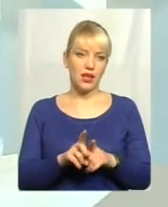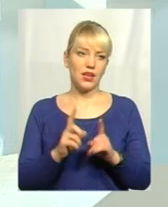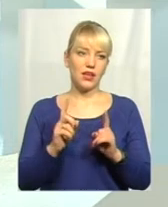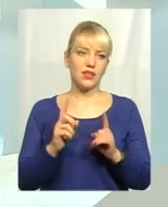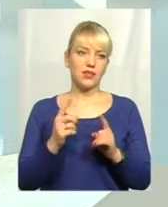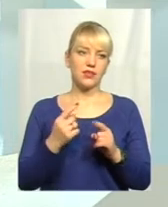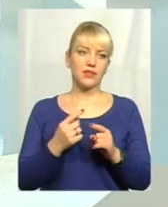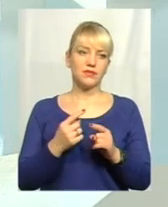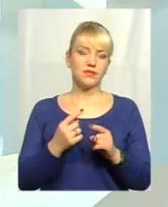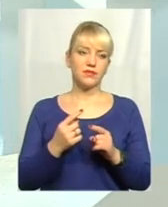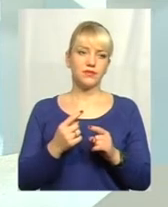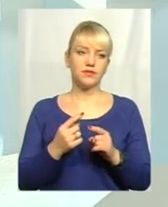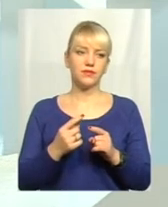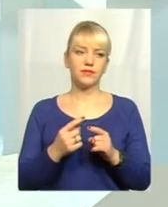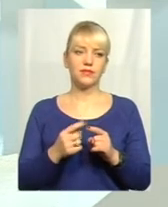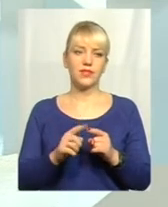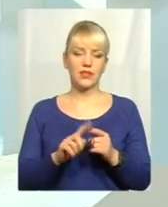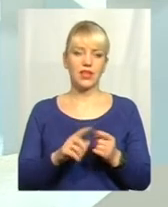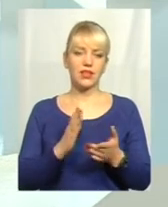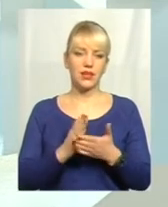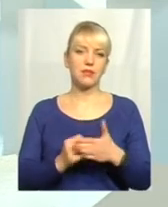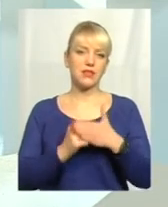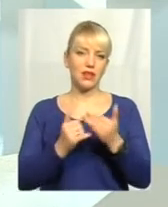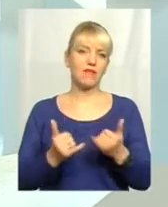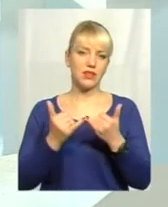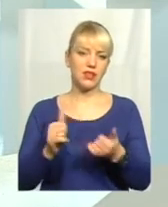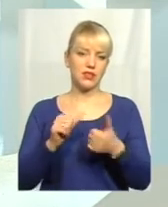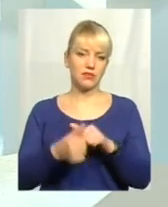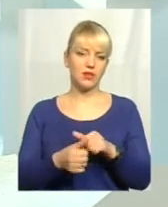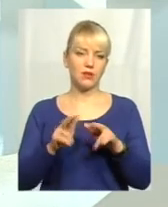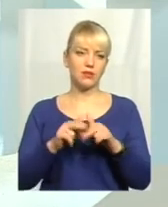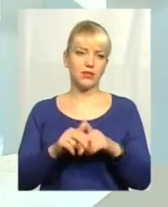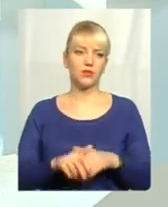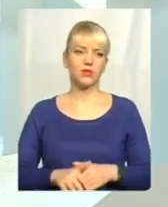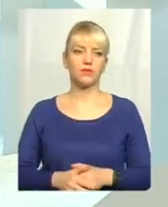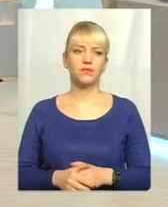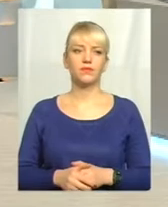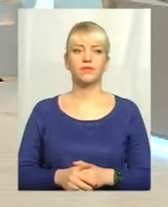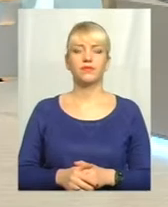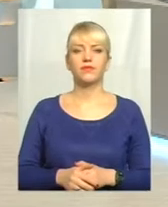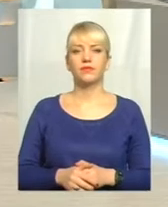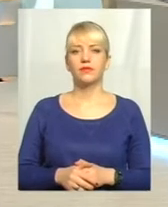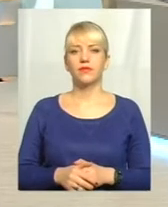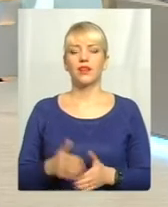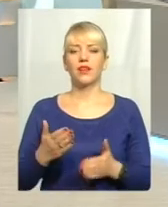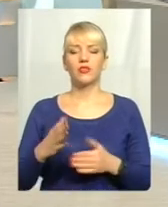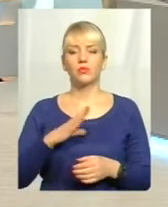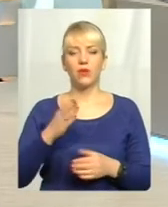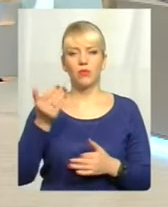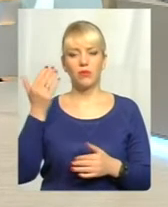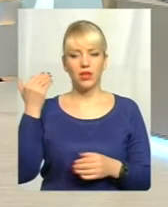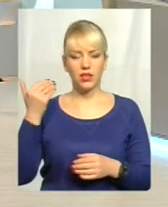підстави, саме для зміни, тоді вона виготовляється, або, зновпаки, виготовляється нова. Якщо вже була попередня, наприклад,